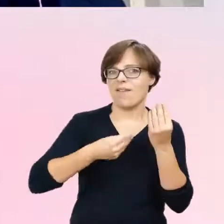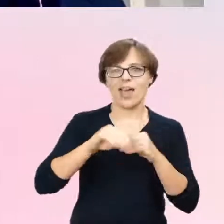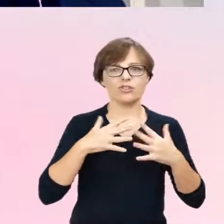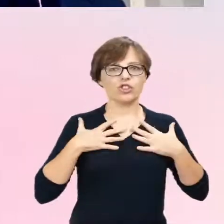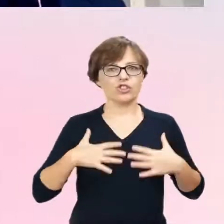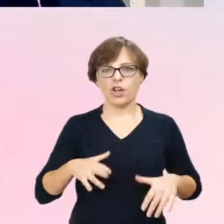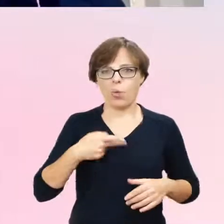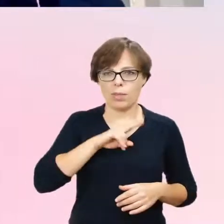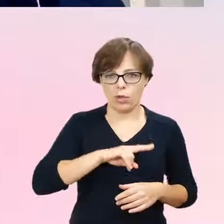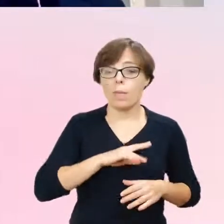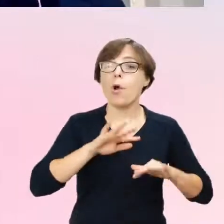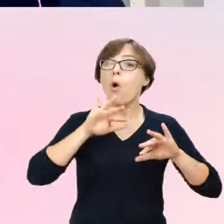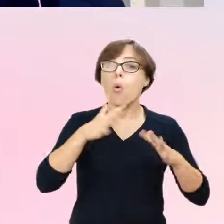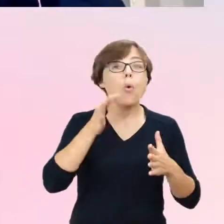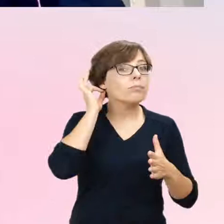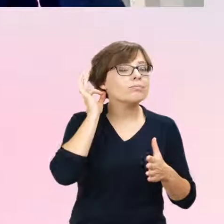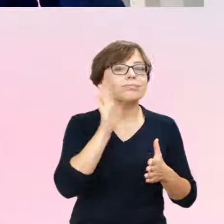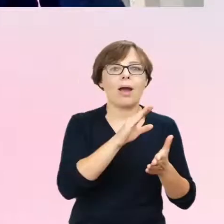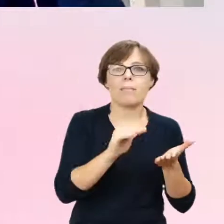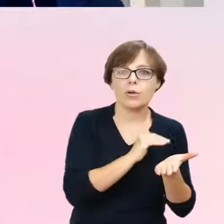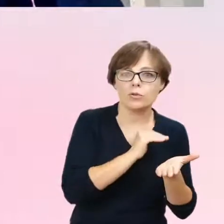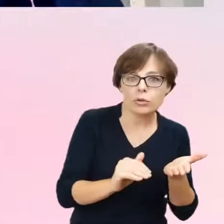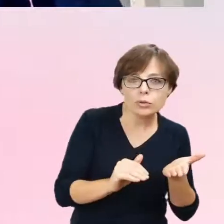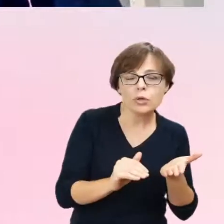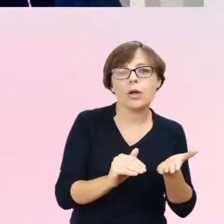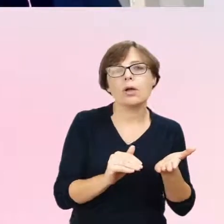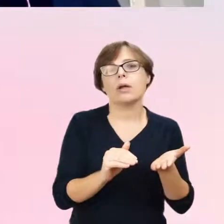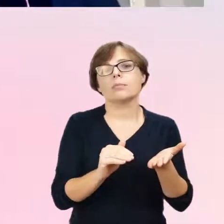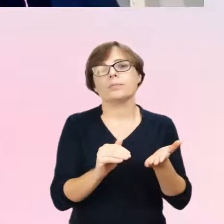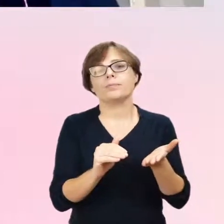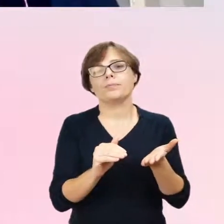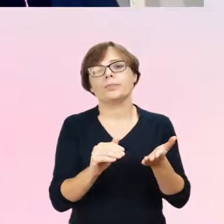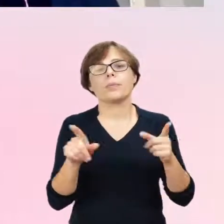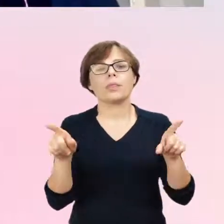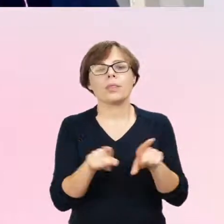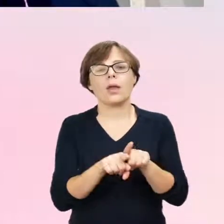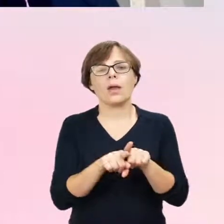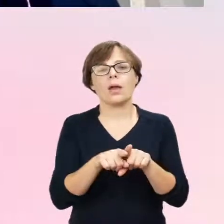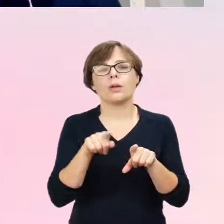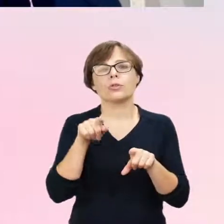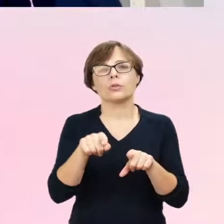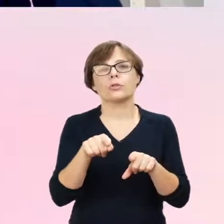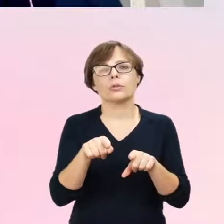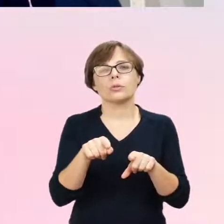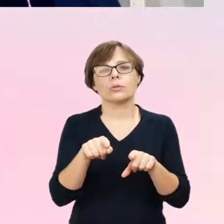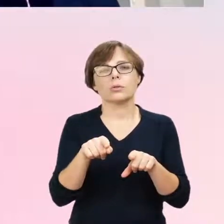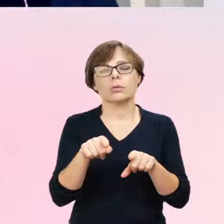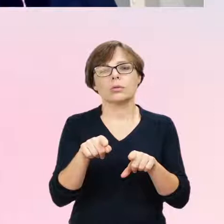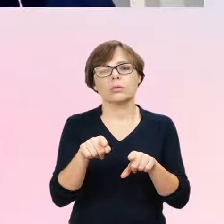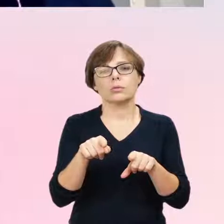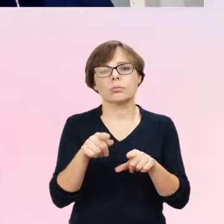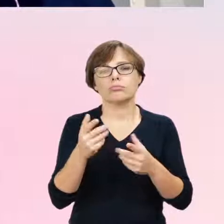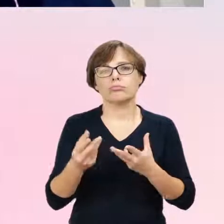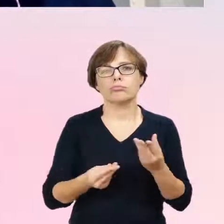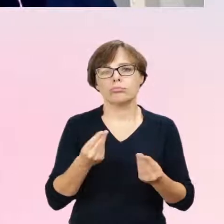etap miesiączki, to jest etap rozwoju narządów